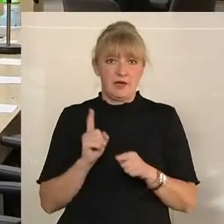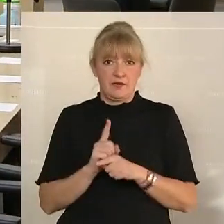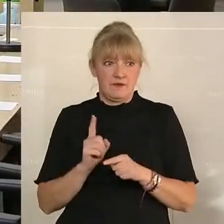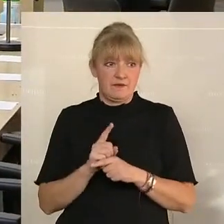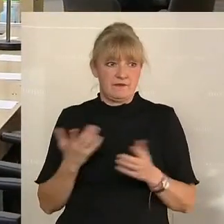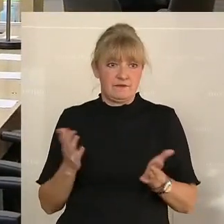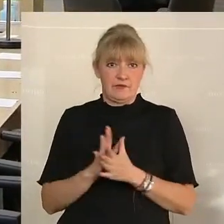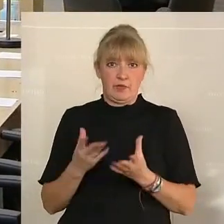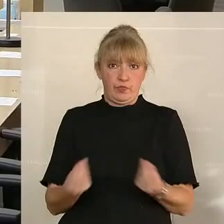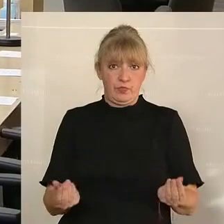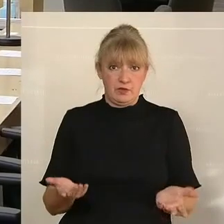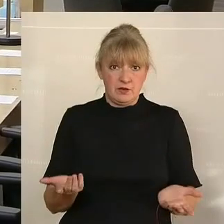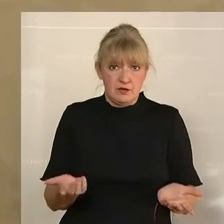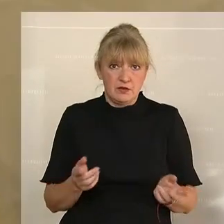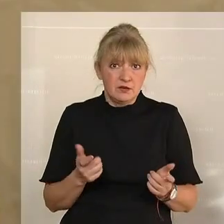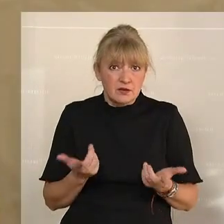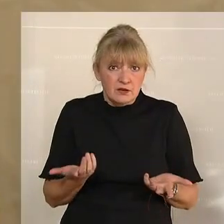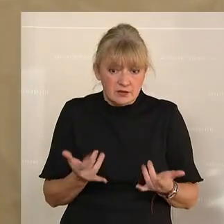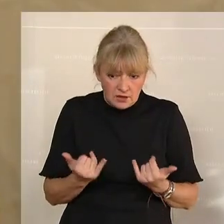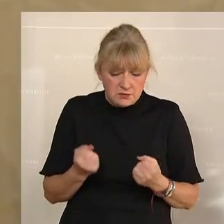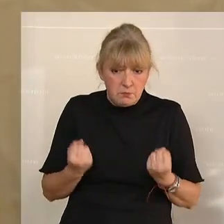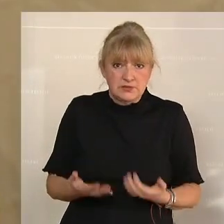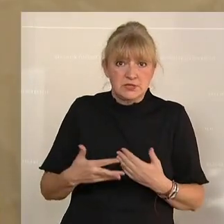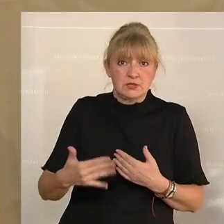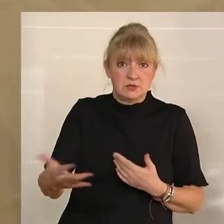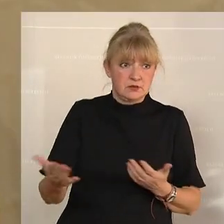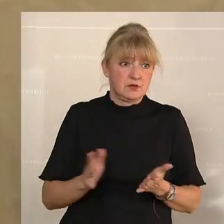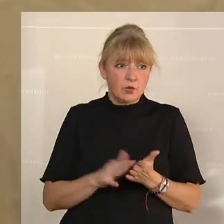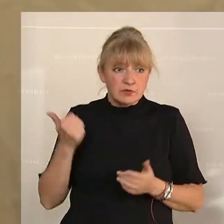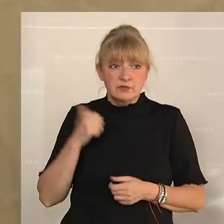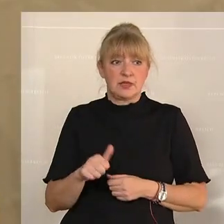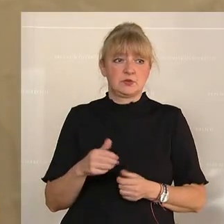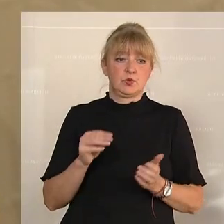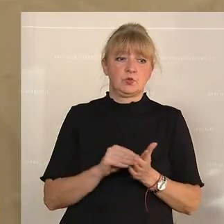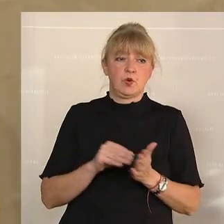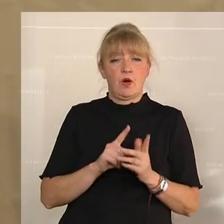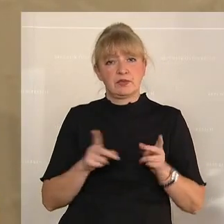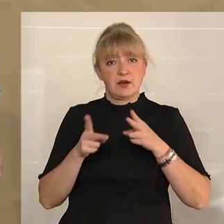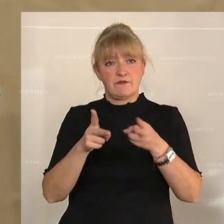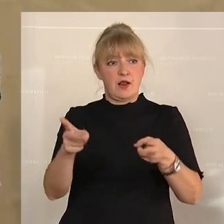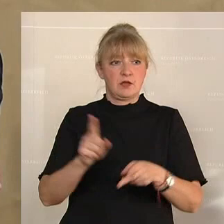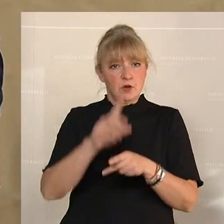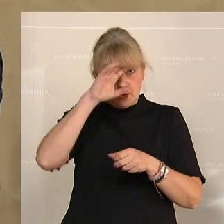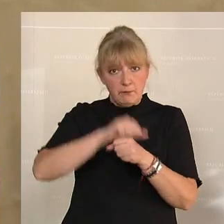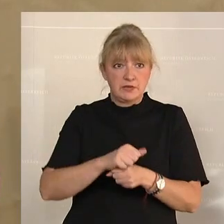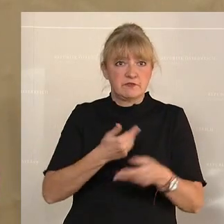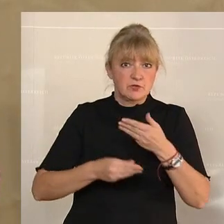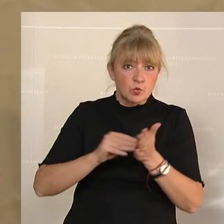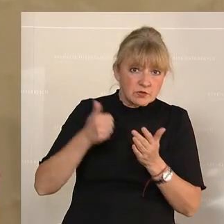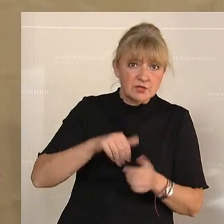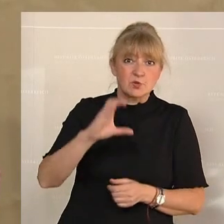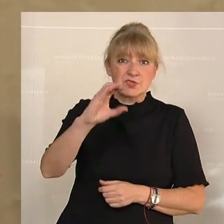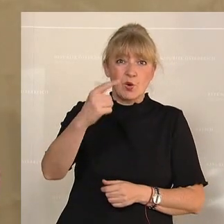unattraktiv wird und die Abwanderung wandern. Und das passiert. Und zusätzlich, jetzt gehen Sie noch den anderen Weg, belasten Sie diese Wirtschaft noch mit einer